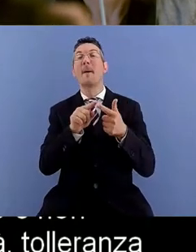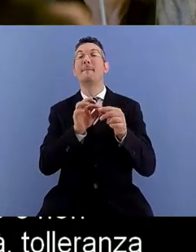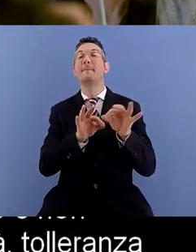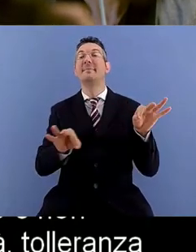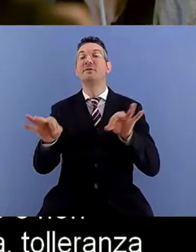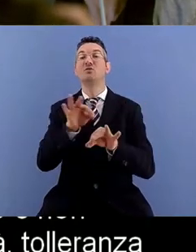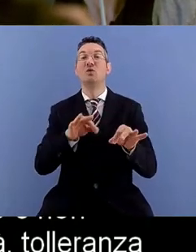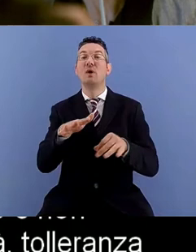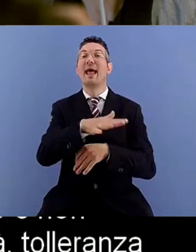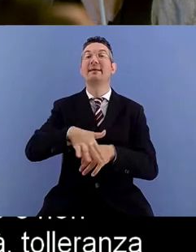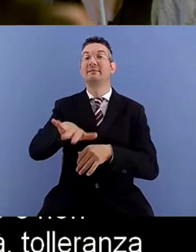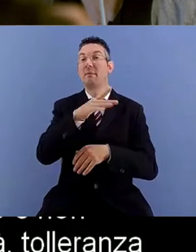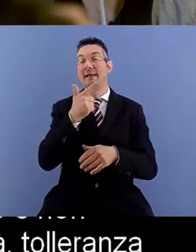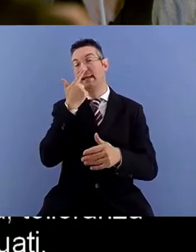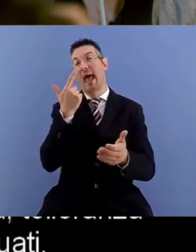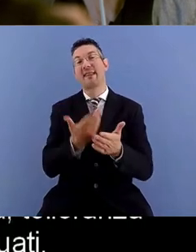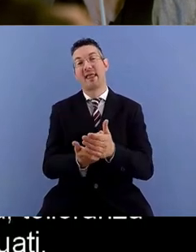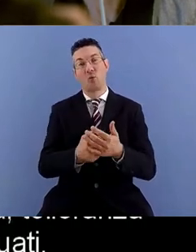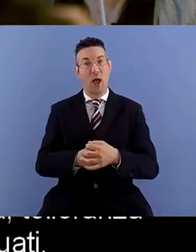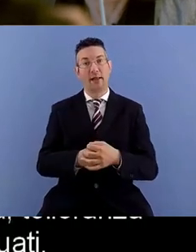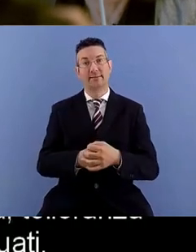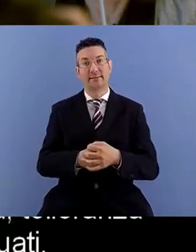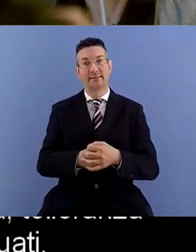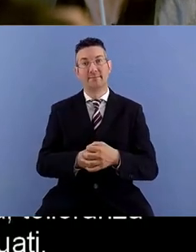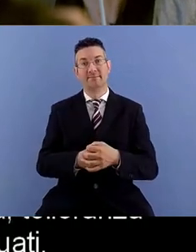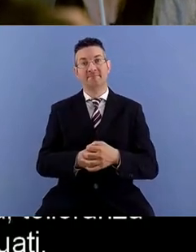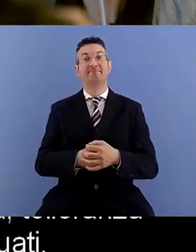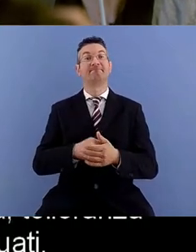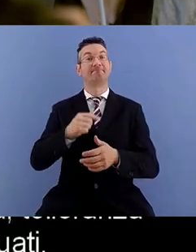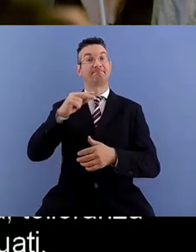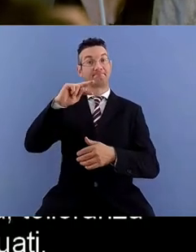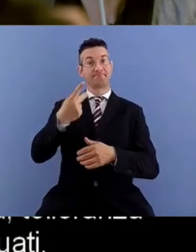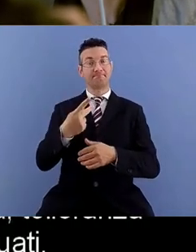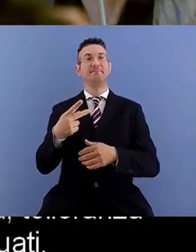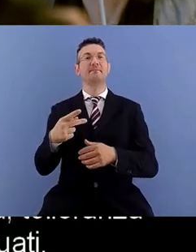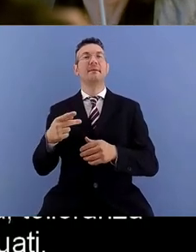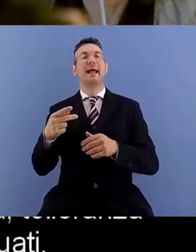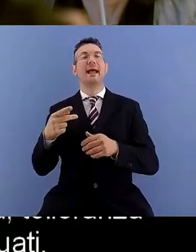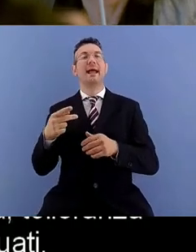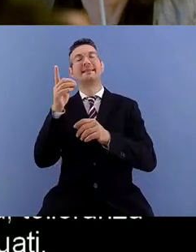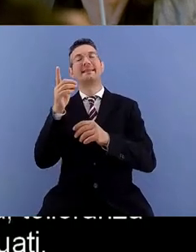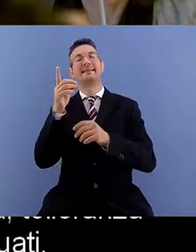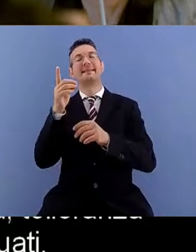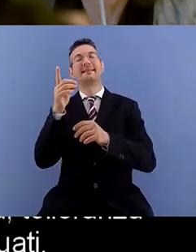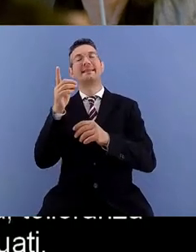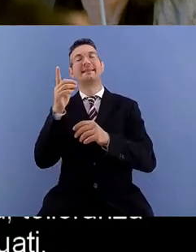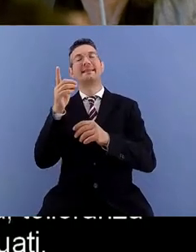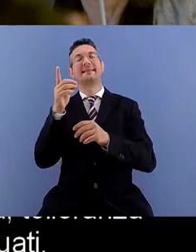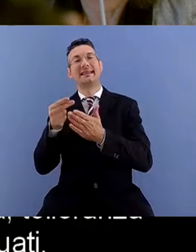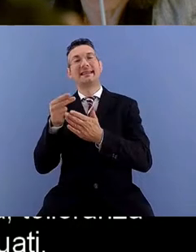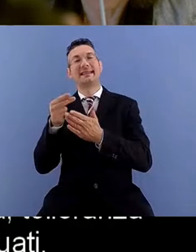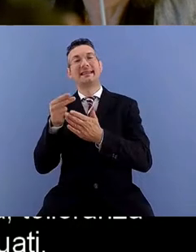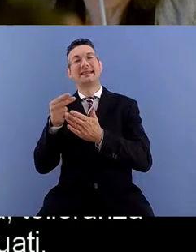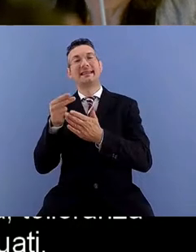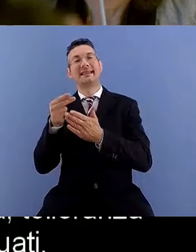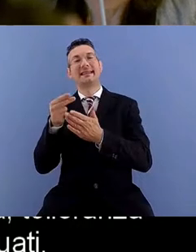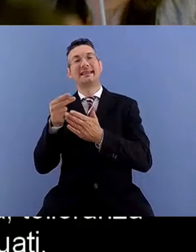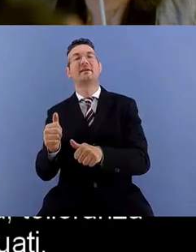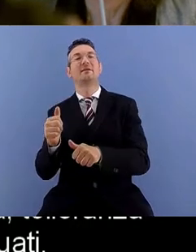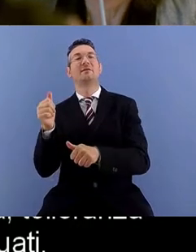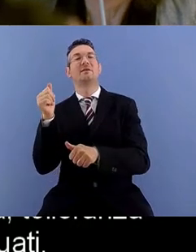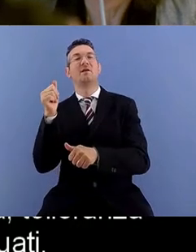secondo approccio design for all la provenienza europea